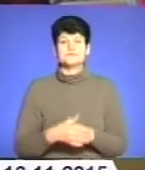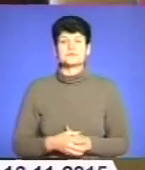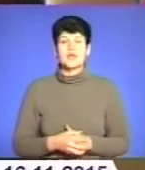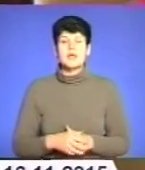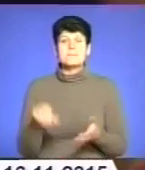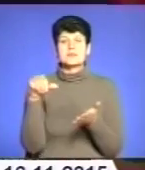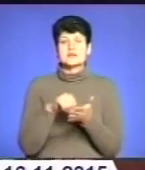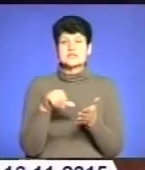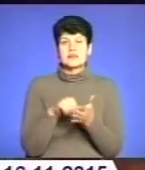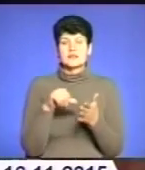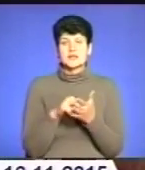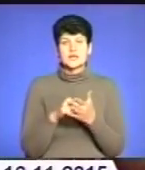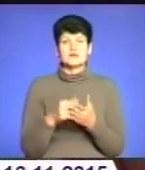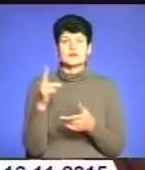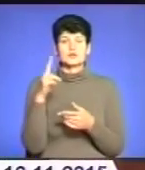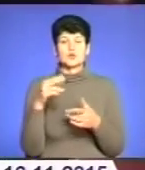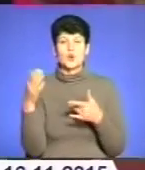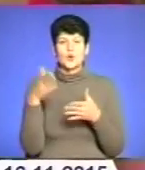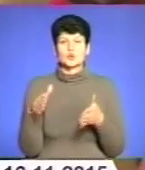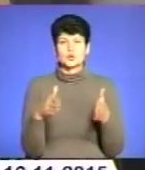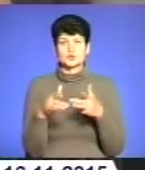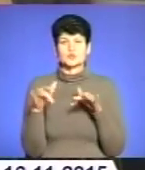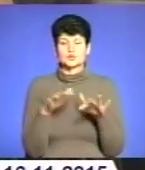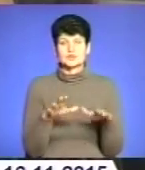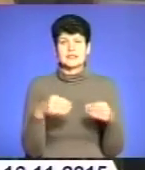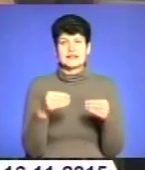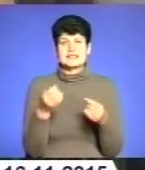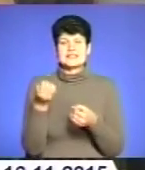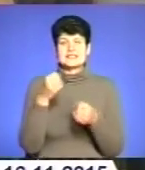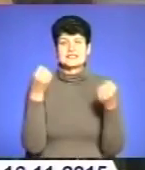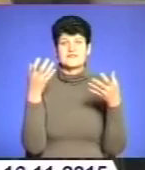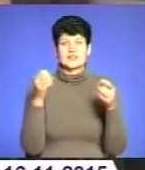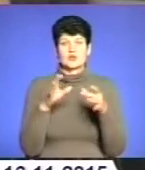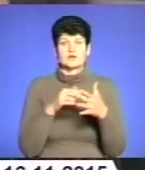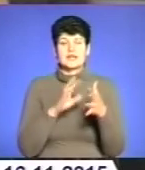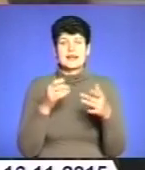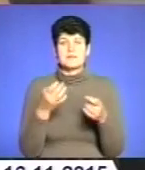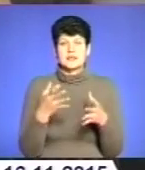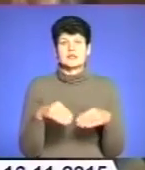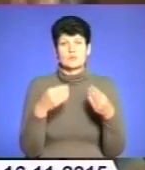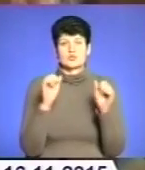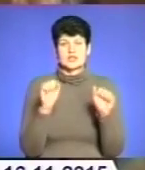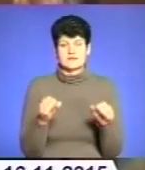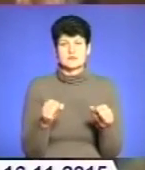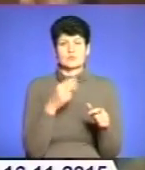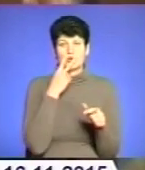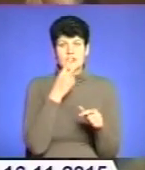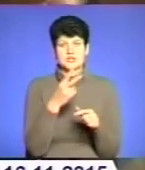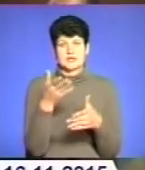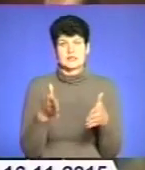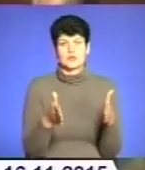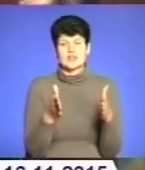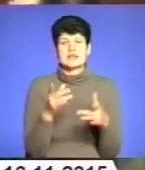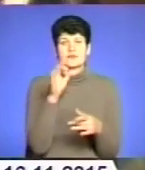ДПС подарували учням світловідбиваючі елементи, які допоможуть дітям стати більш помітними на дорозі. Їхнє застосування в 6